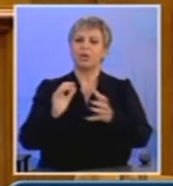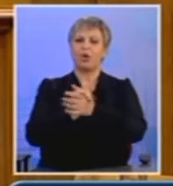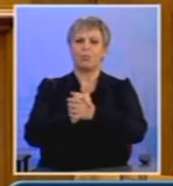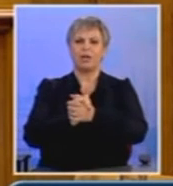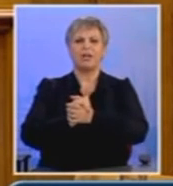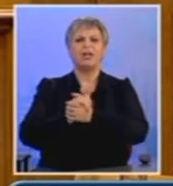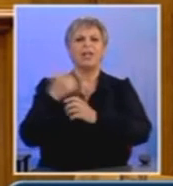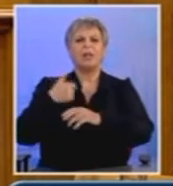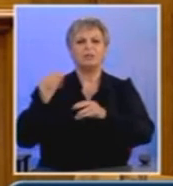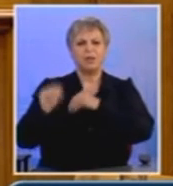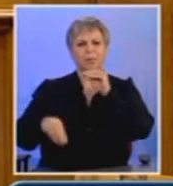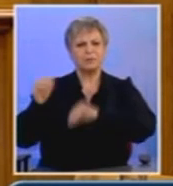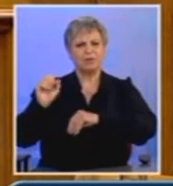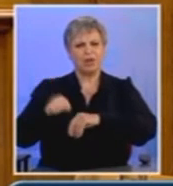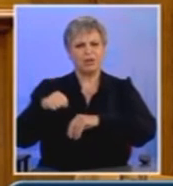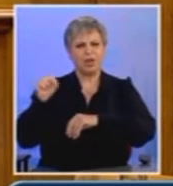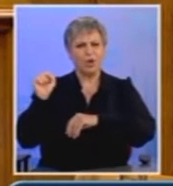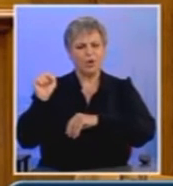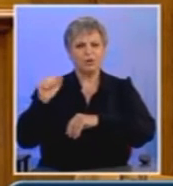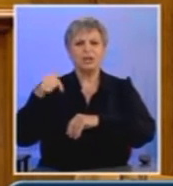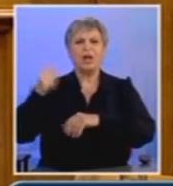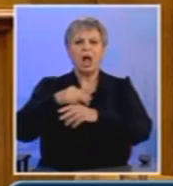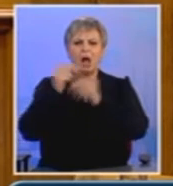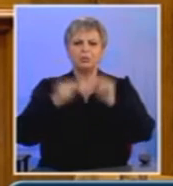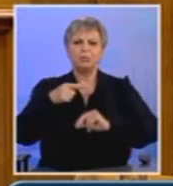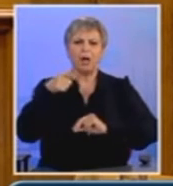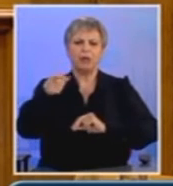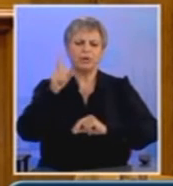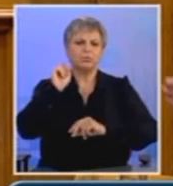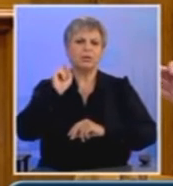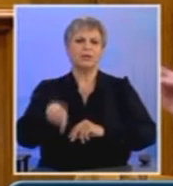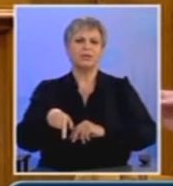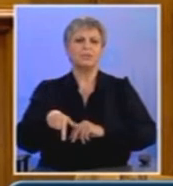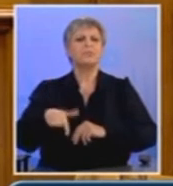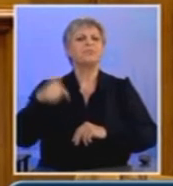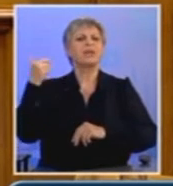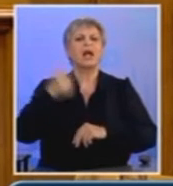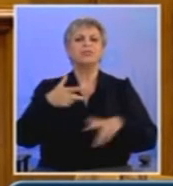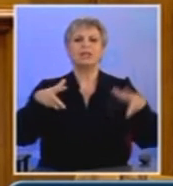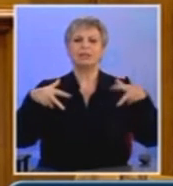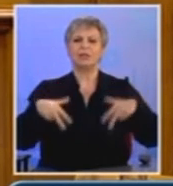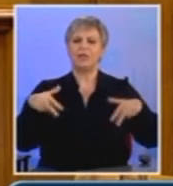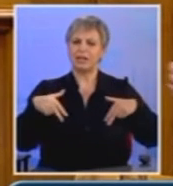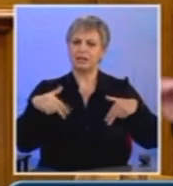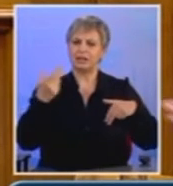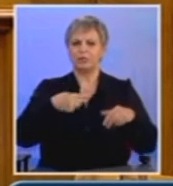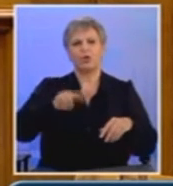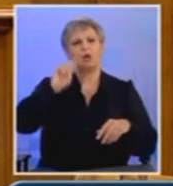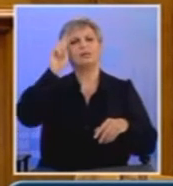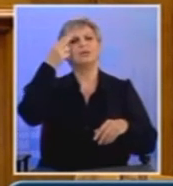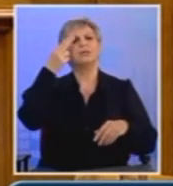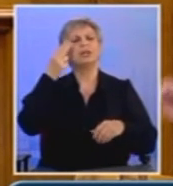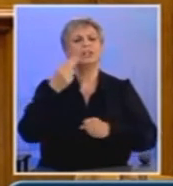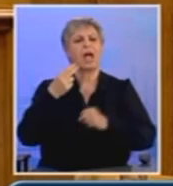Αποκαλύφθηκε ότι καμιά αστική κυβέρνηση, ούτε με αριστερό πρόσημο, μπορεί να βαρά τα